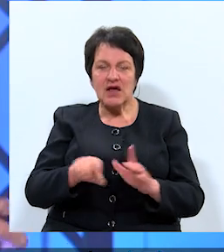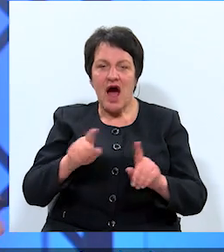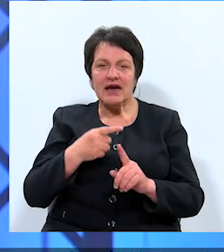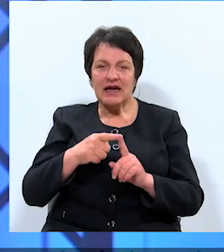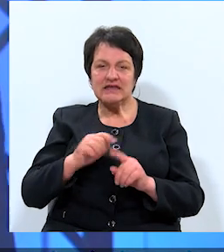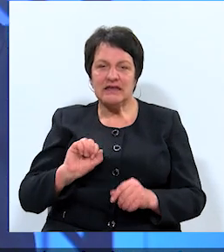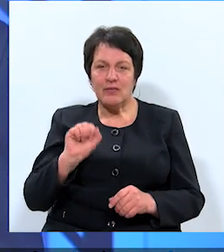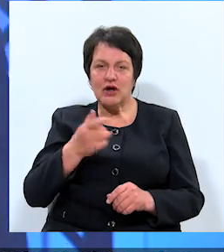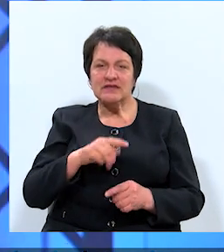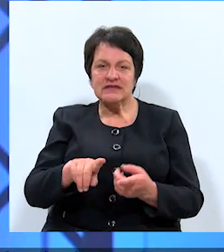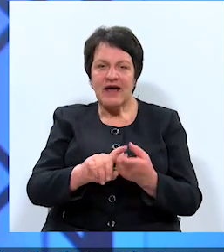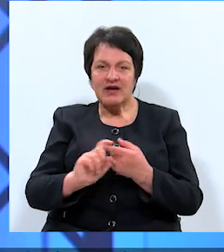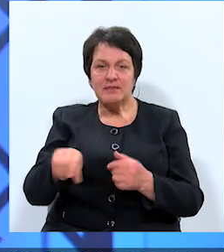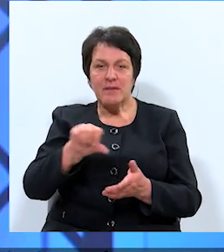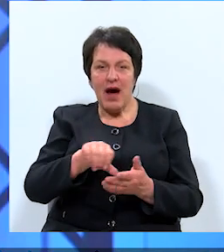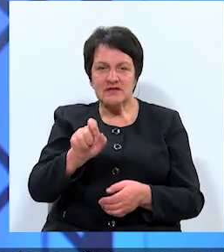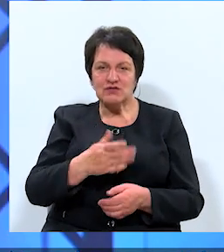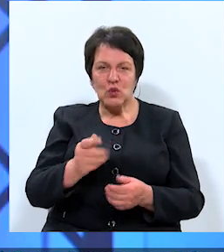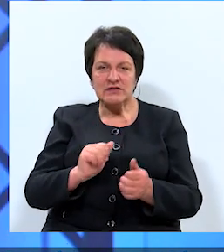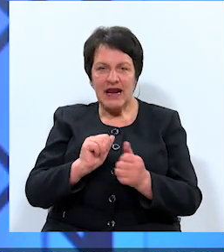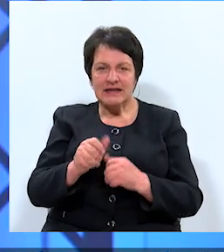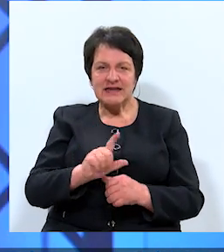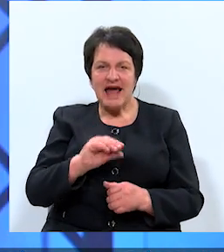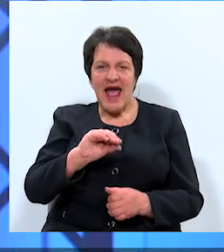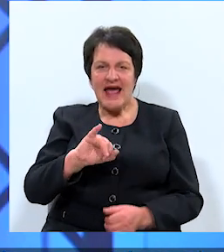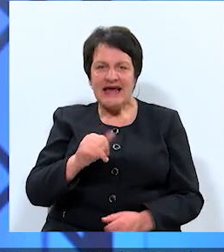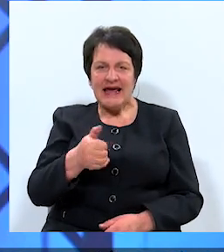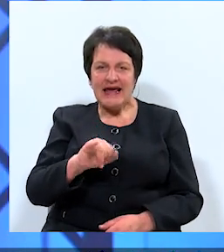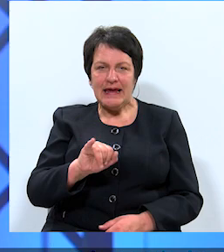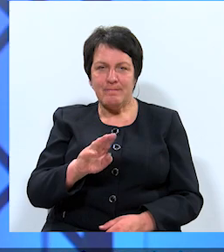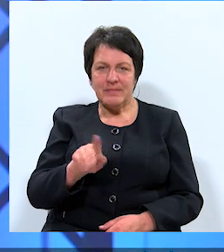Kristīga demokrātiskās savienības pārstāvi, kuras viens no līderiem ir Rihard Cēgims.